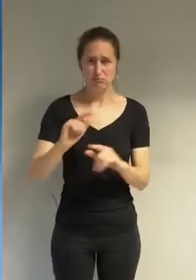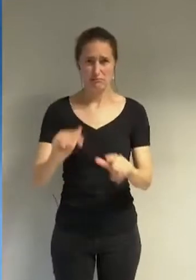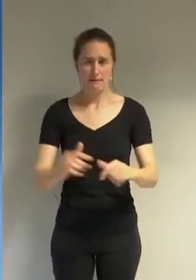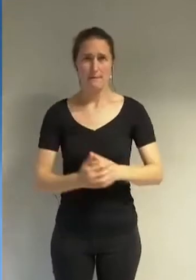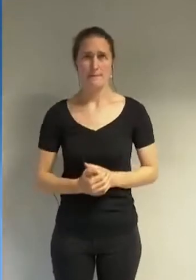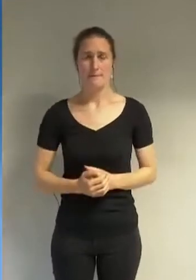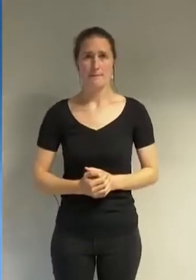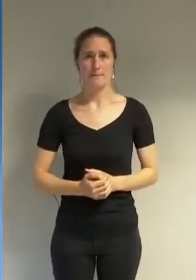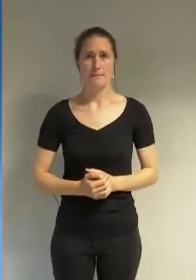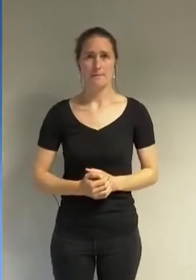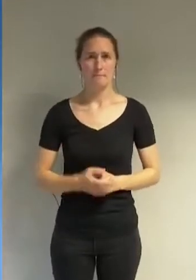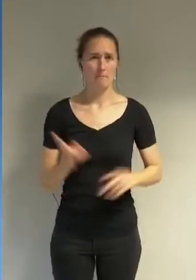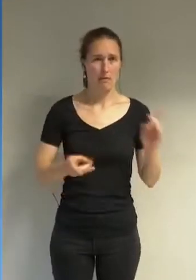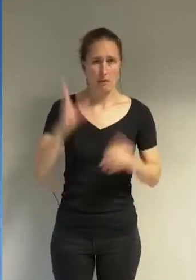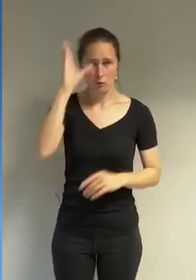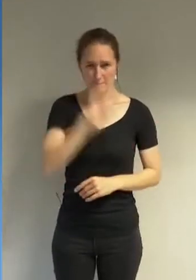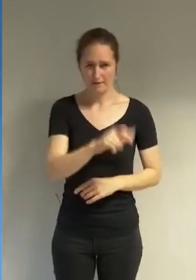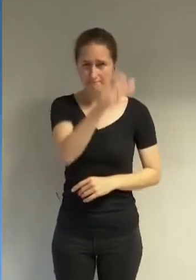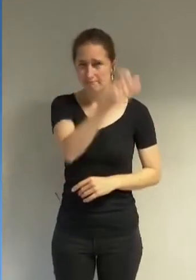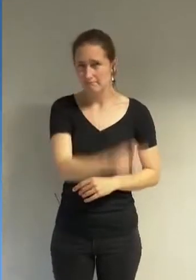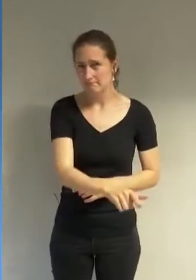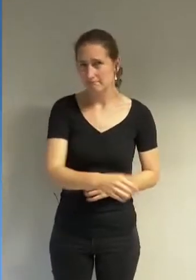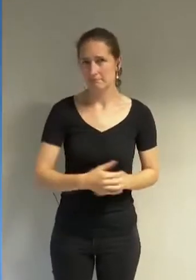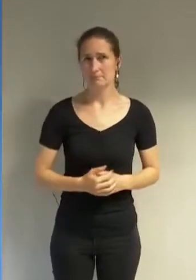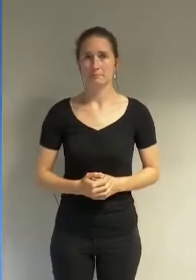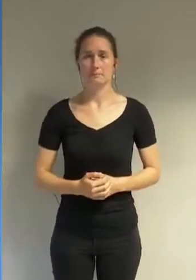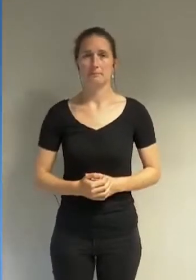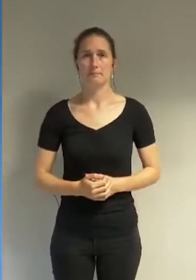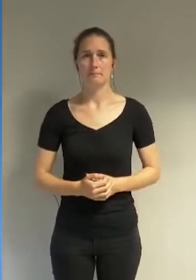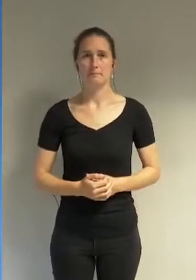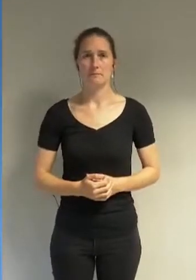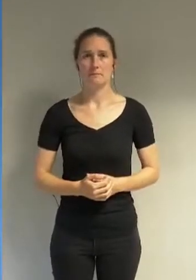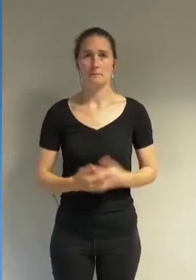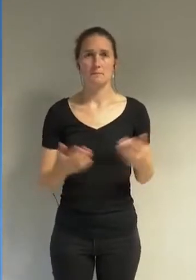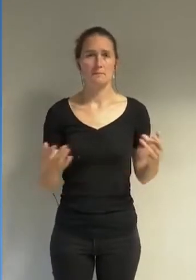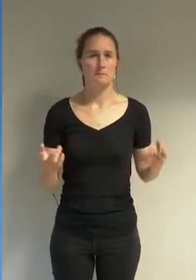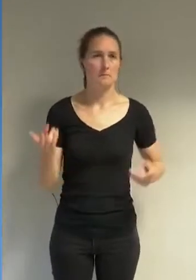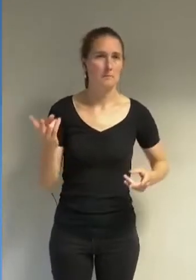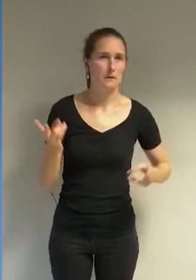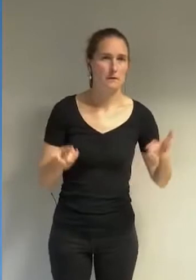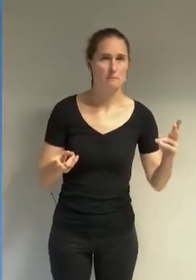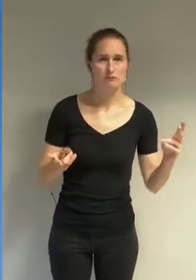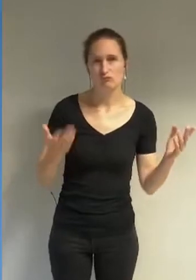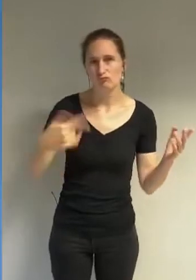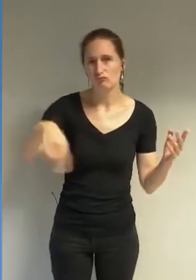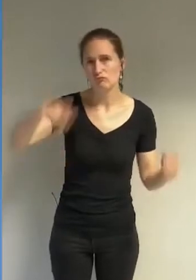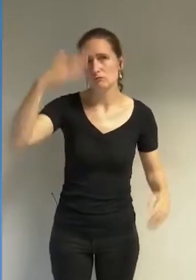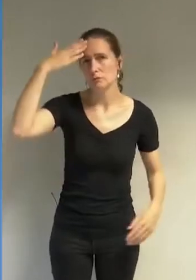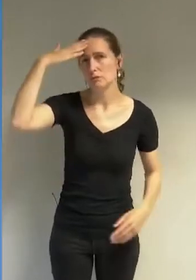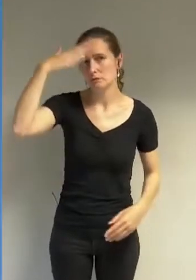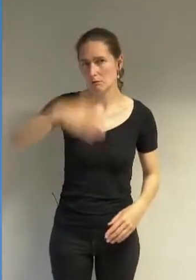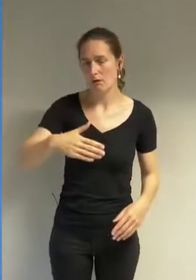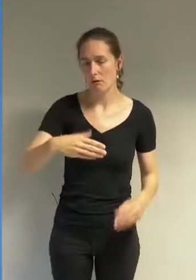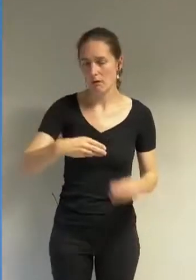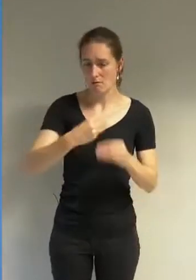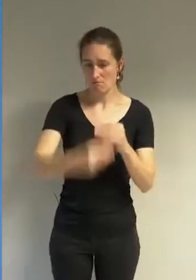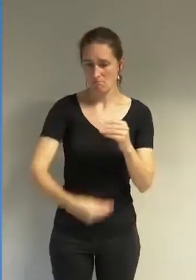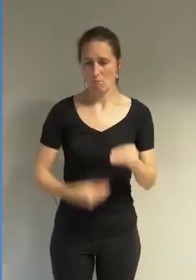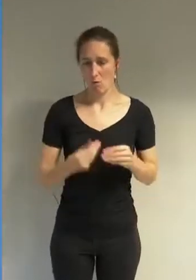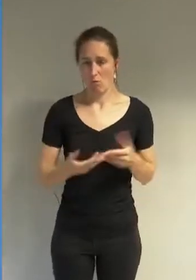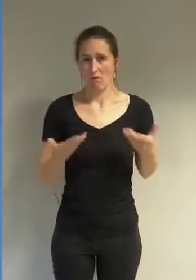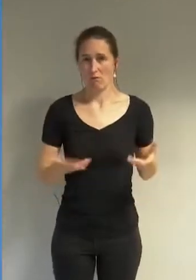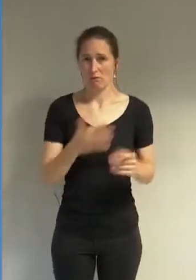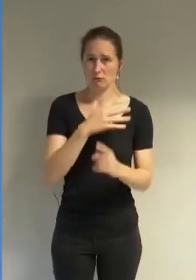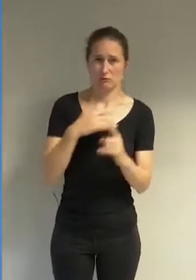il ne vous aura pas échappé que nous ne vivons pas dans un monde dénué de rapports de force et